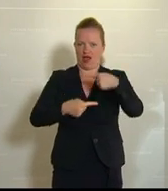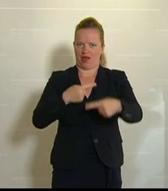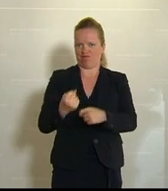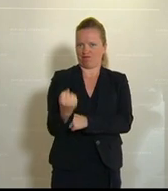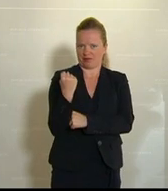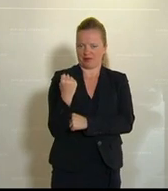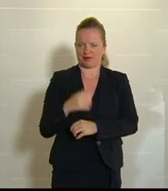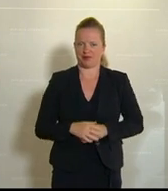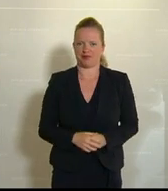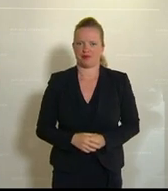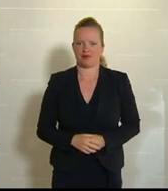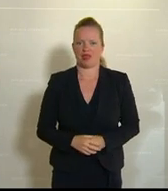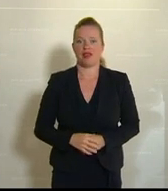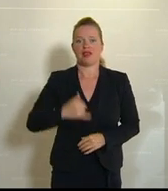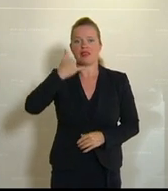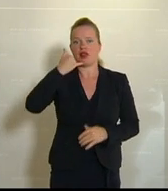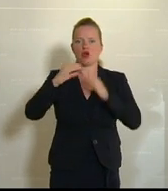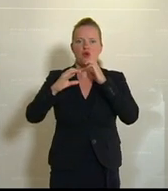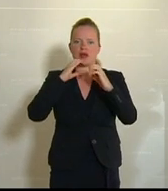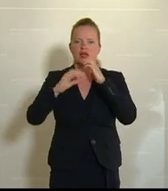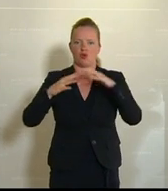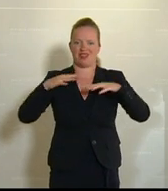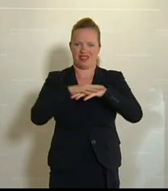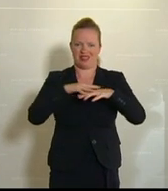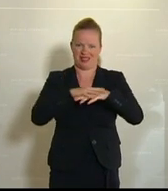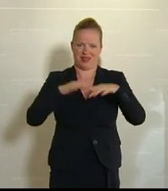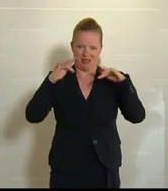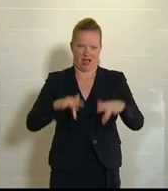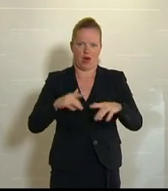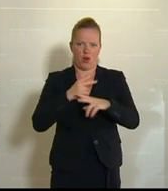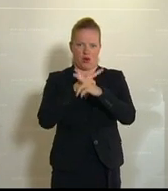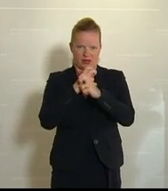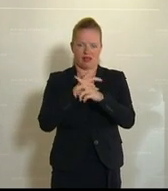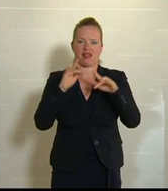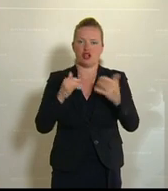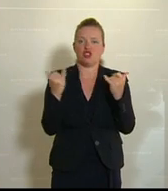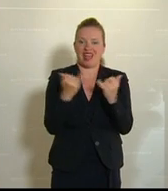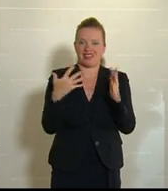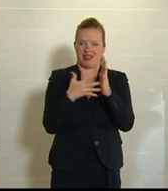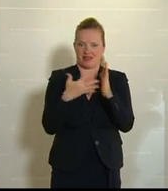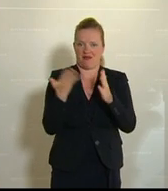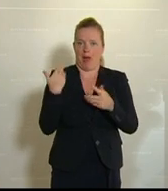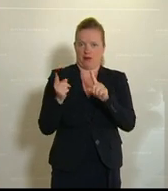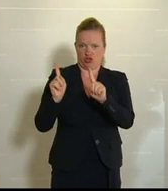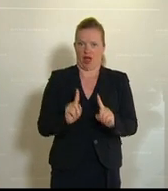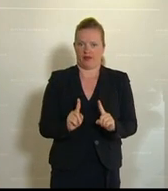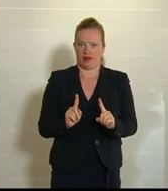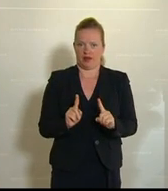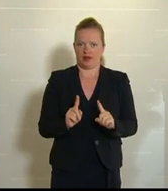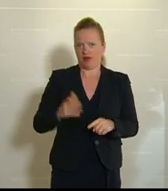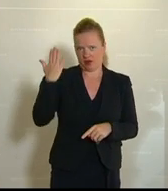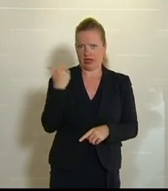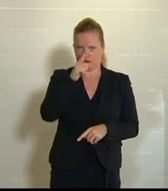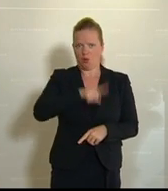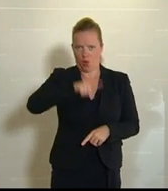Dass die Telekommunikationsnetze in Österreich den Stresstest bestanden haben, haben in den vergangenen